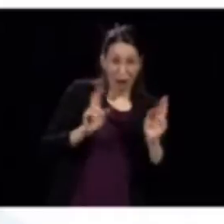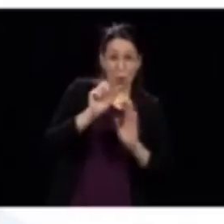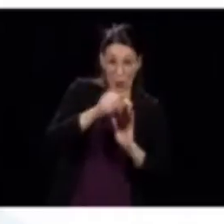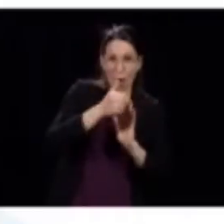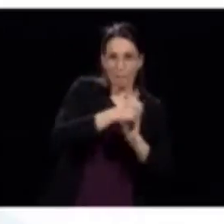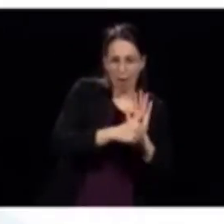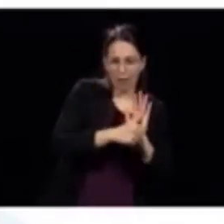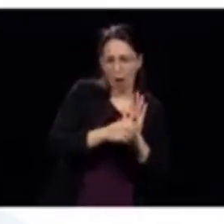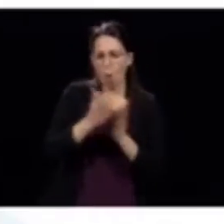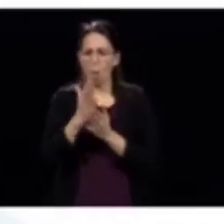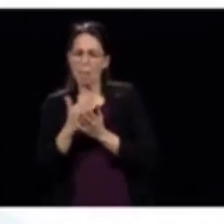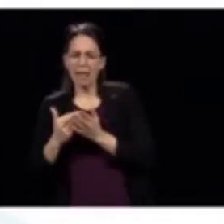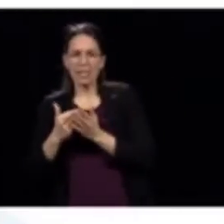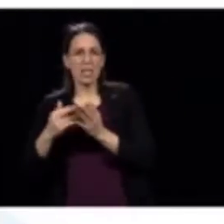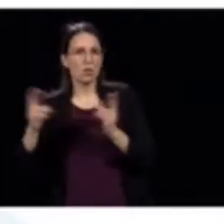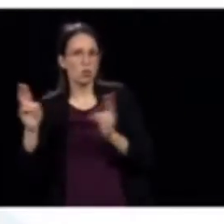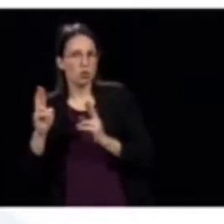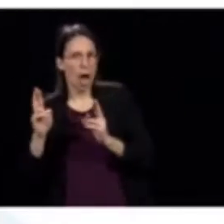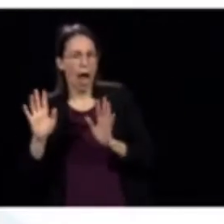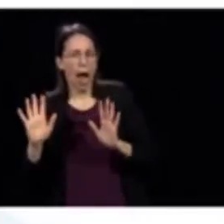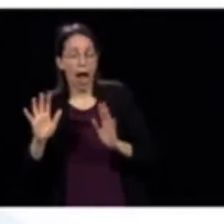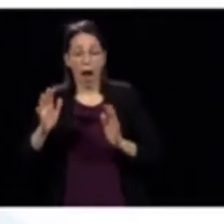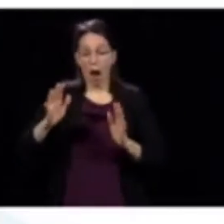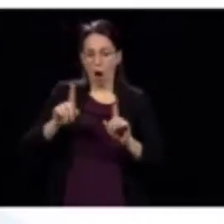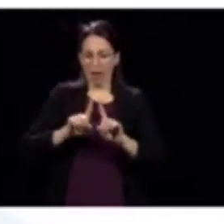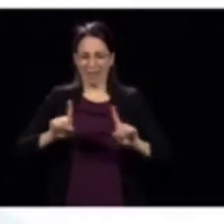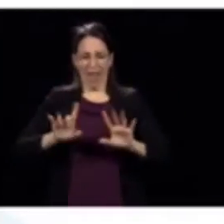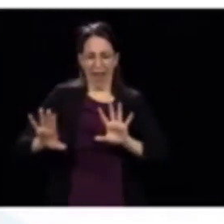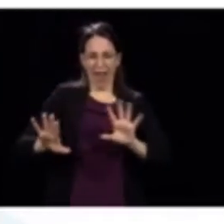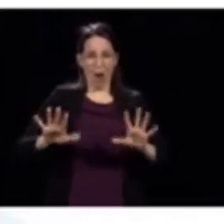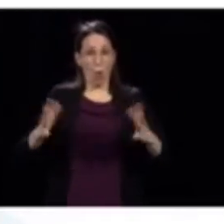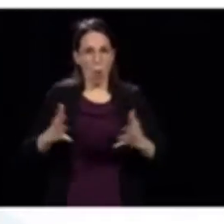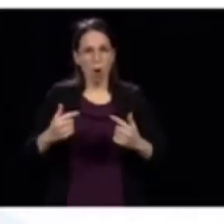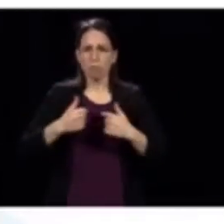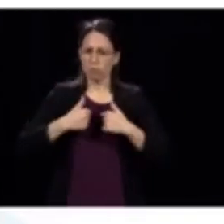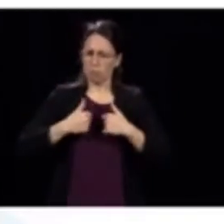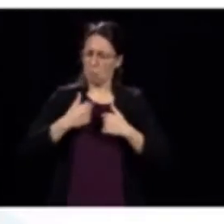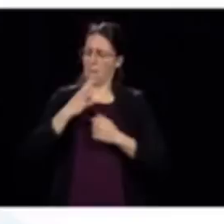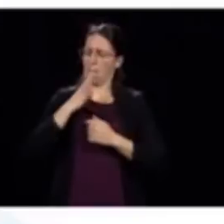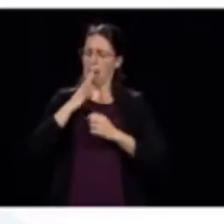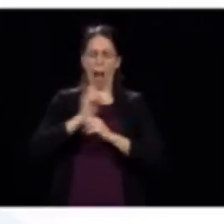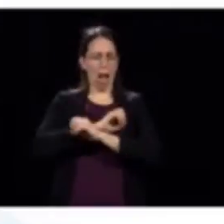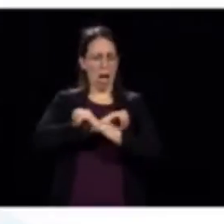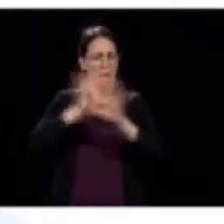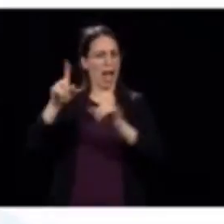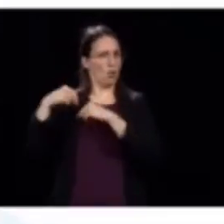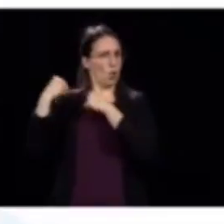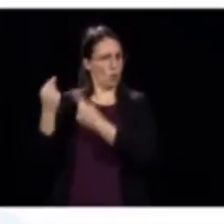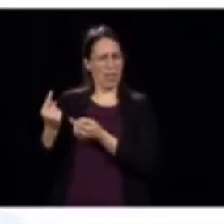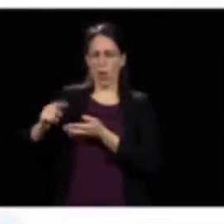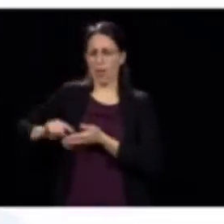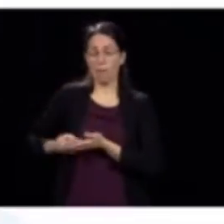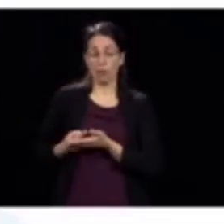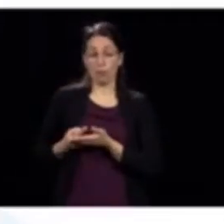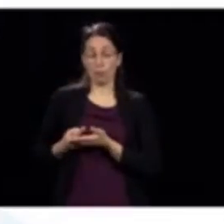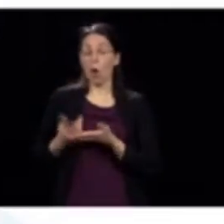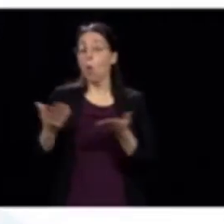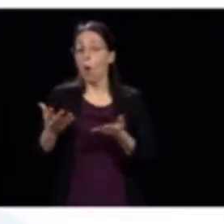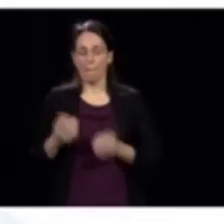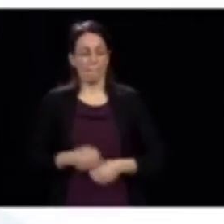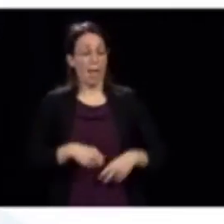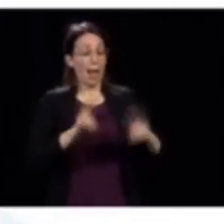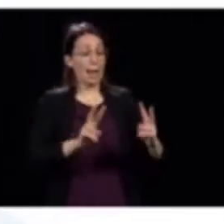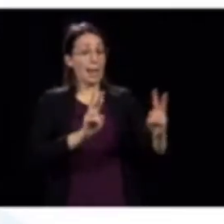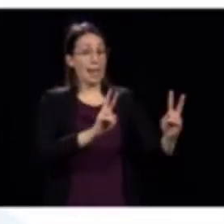-urgente? Nous, on a été clair depuis le début, on a pensé qu'on était capable de libérer 6 000 lits pour